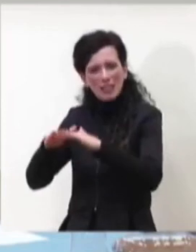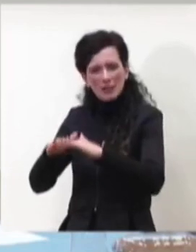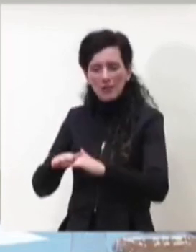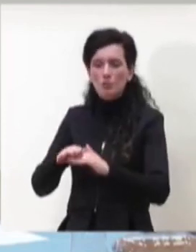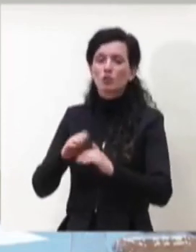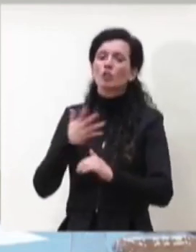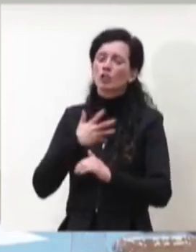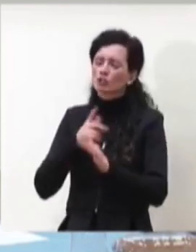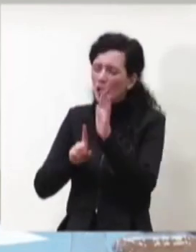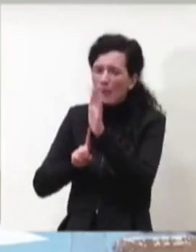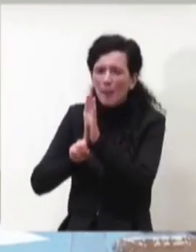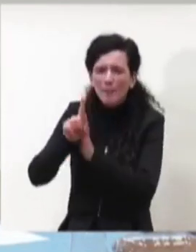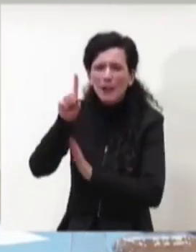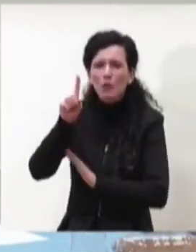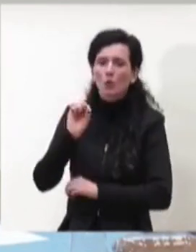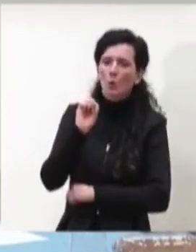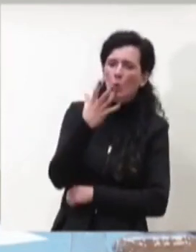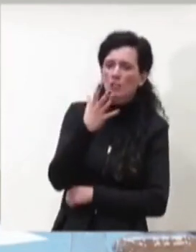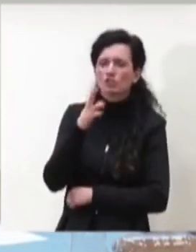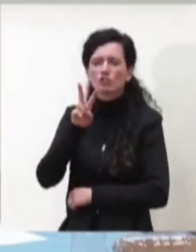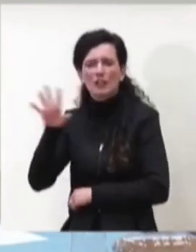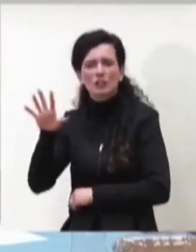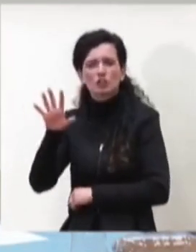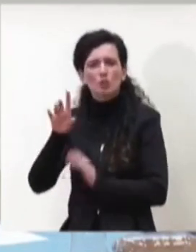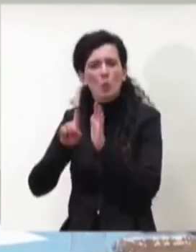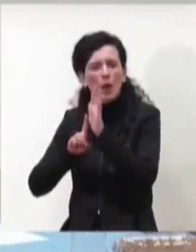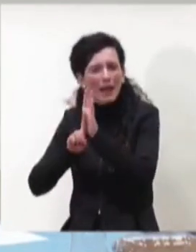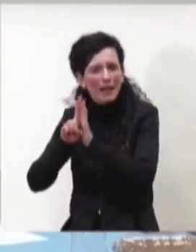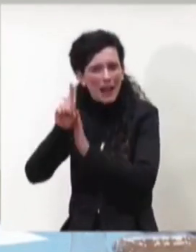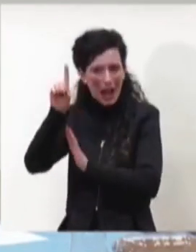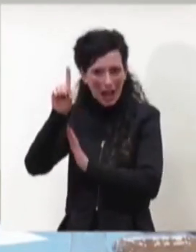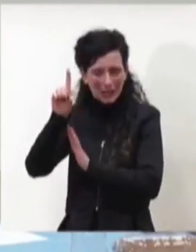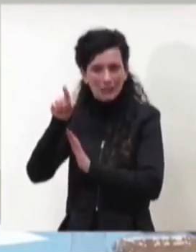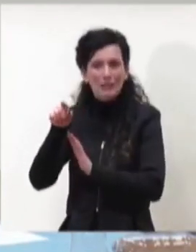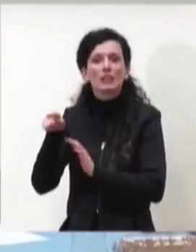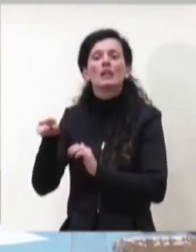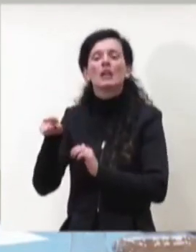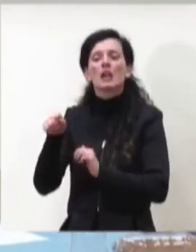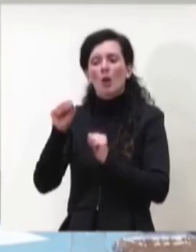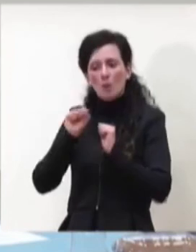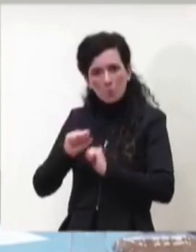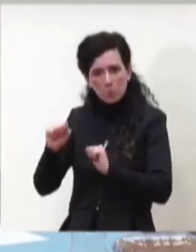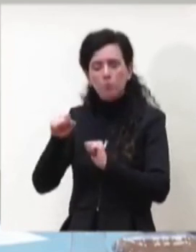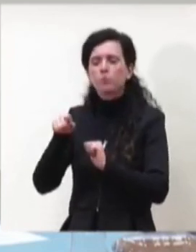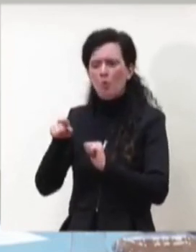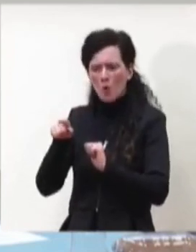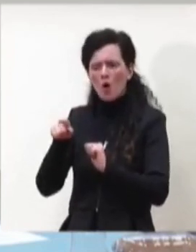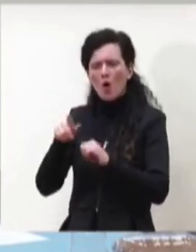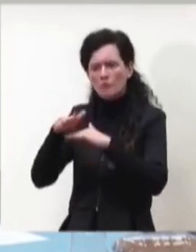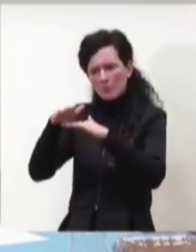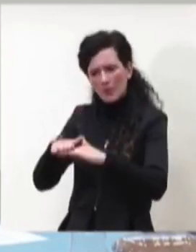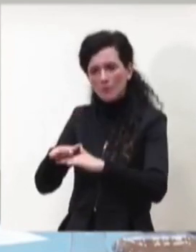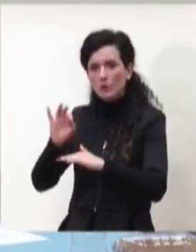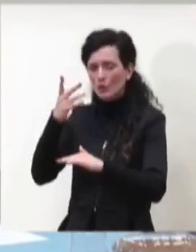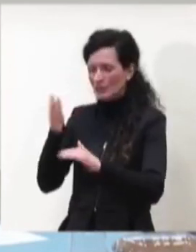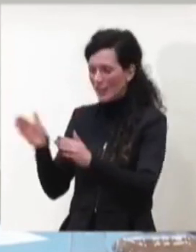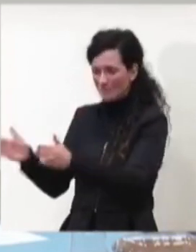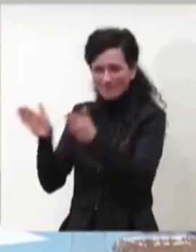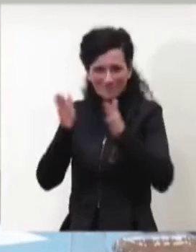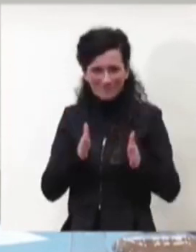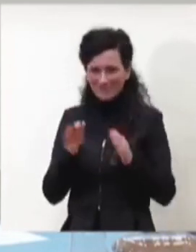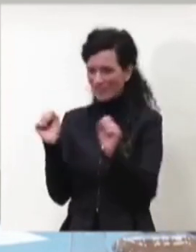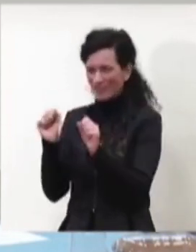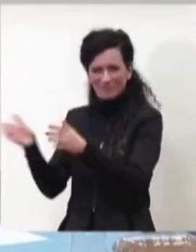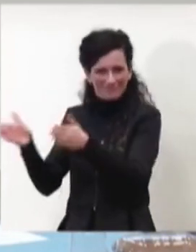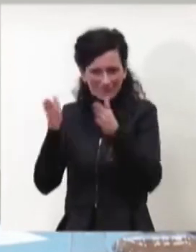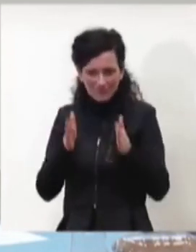gradi ma può essere anche mantenuto una volta sostanzialmente scongelato tra 2 e 8